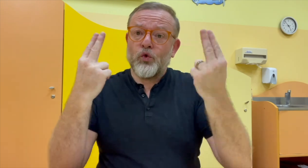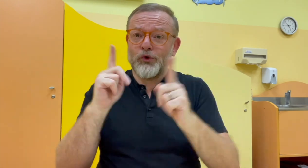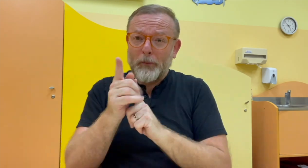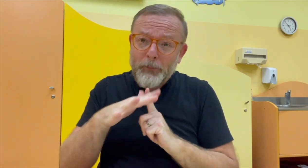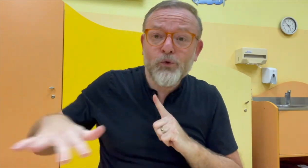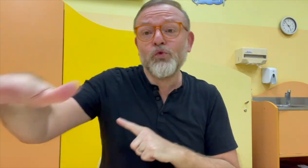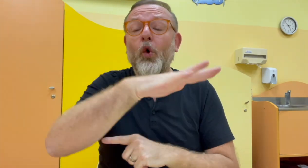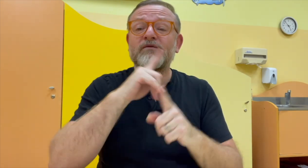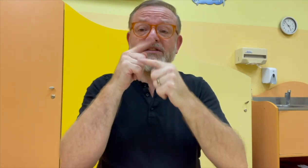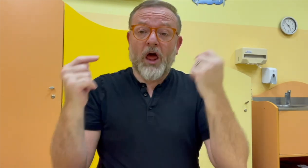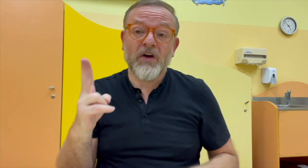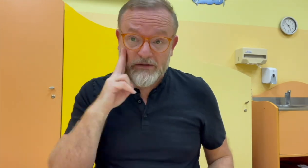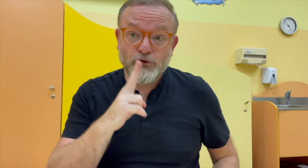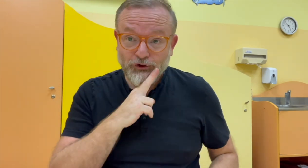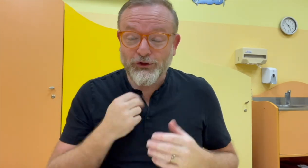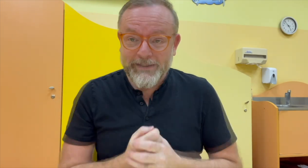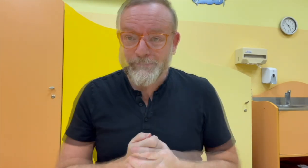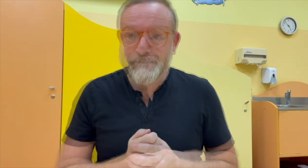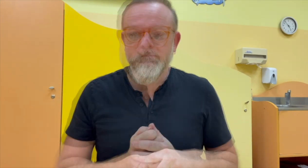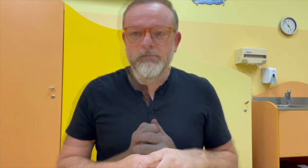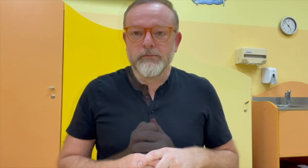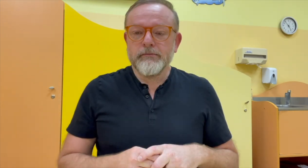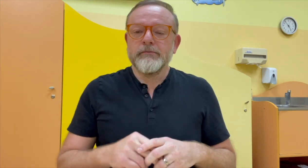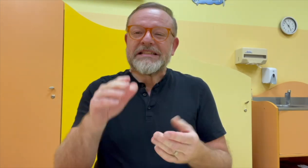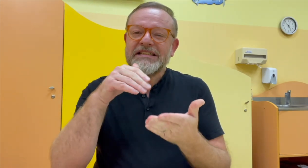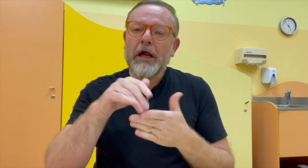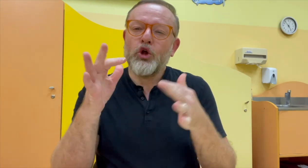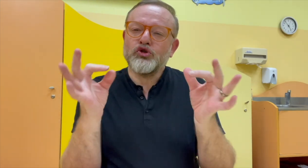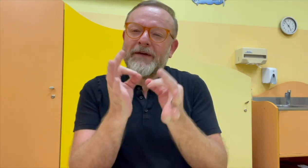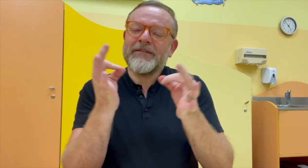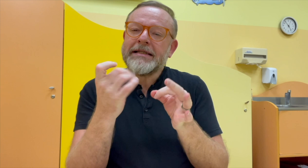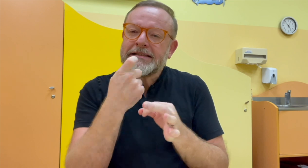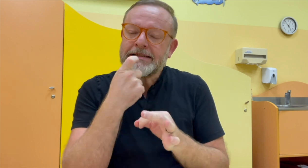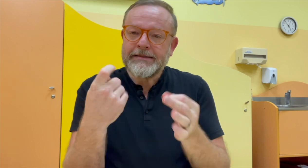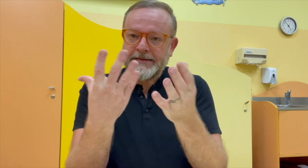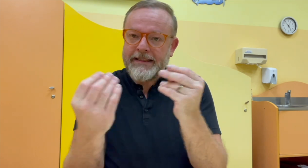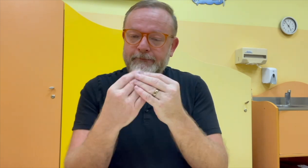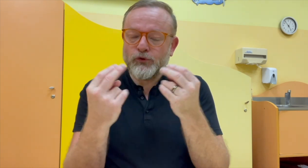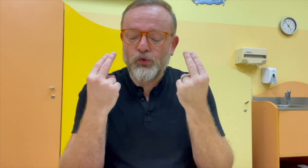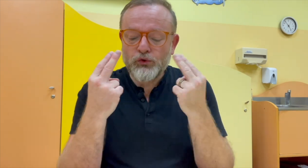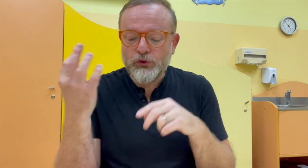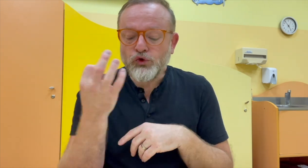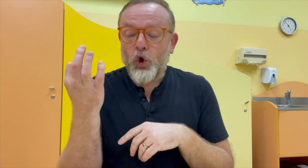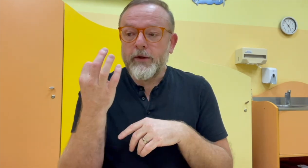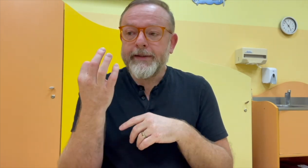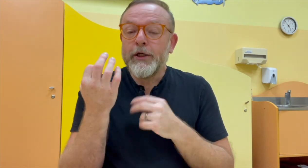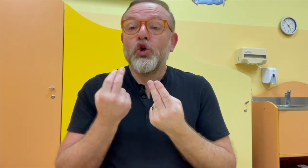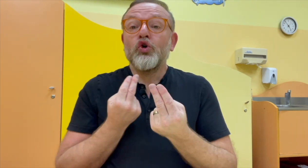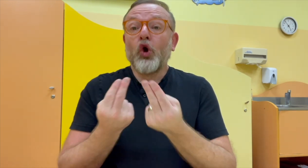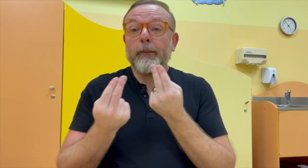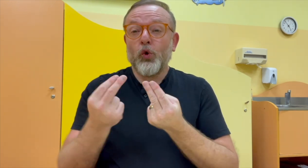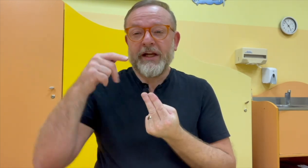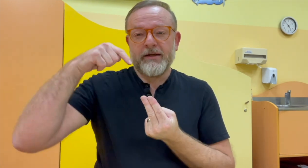spolupráce. A proto je to strašně důležité. Spolupráce pedagogů pro vzdělávání neslyšitých je obrovsky důležitá.